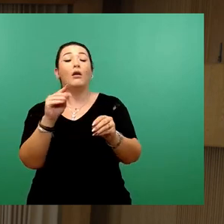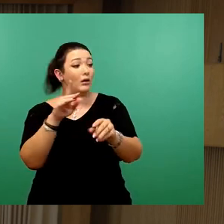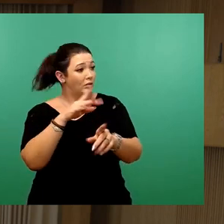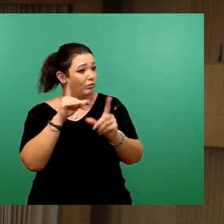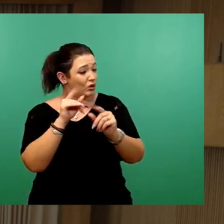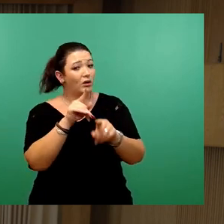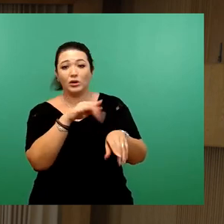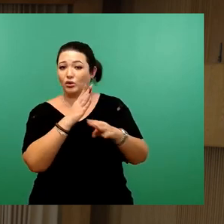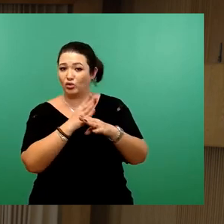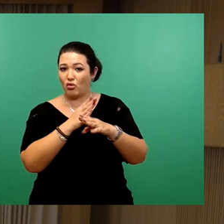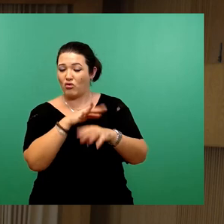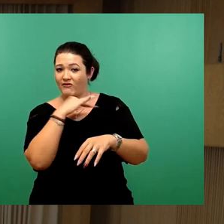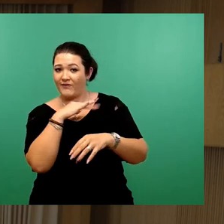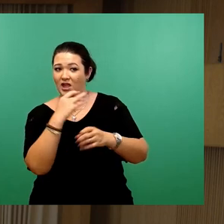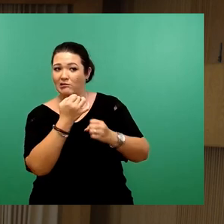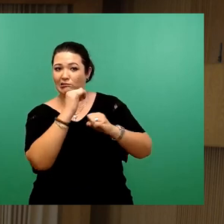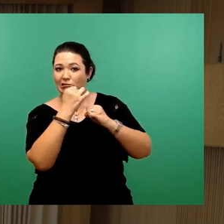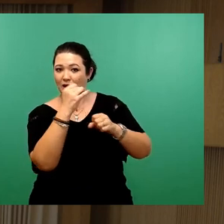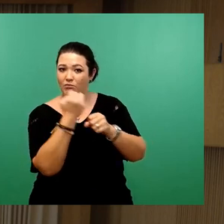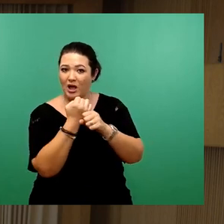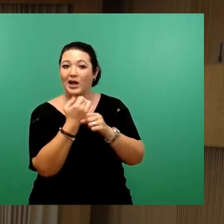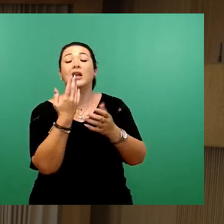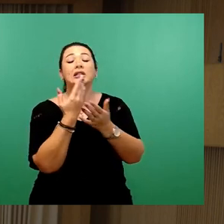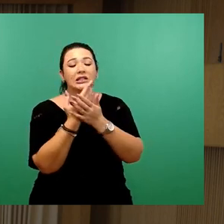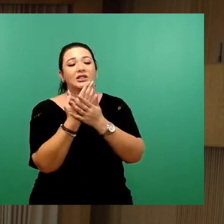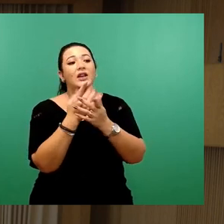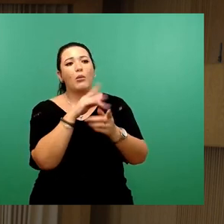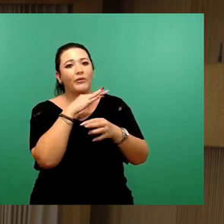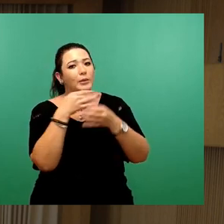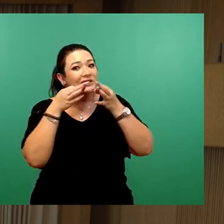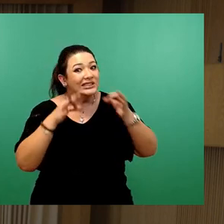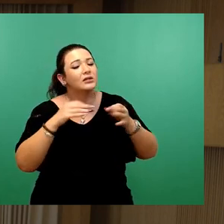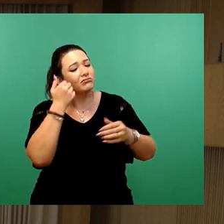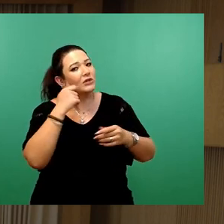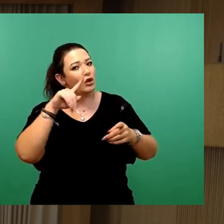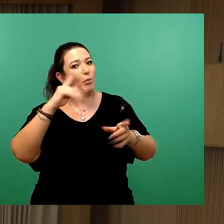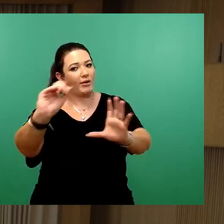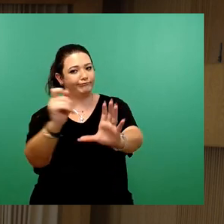Umfänglichkeit würde ich um eine schriftliche Ausreichung. Gut, danke.